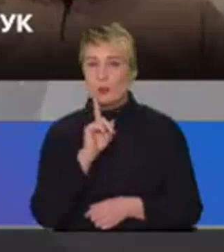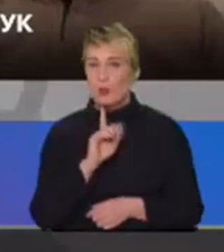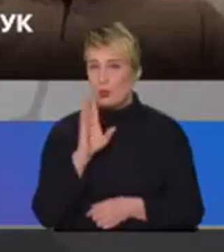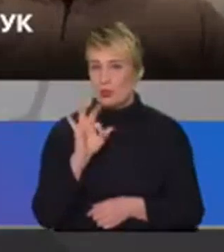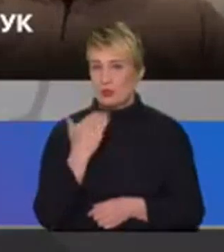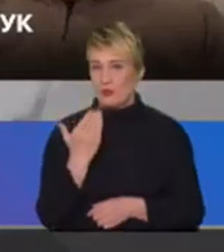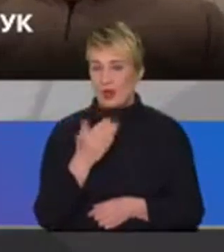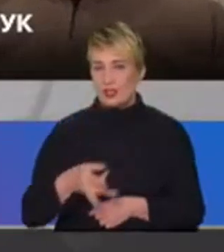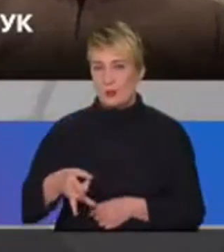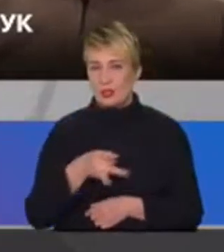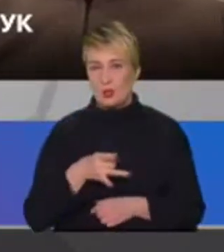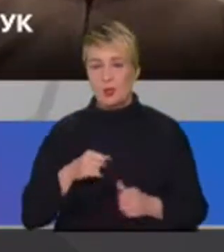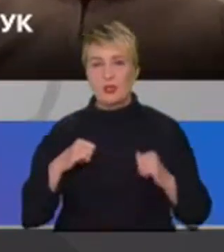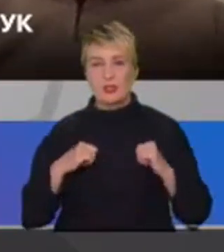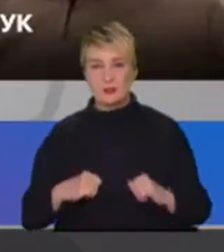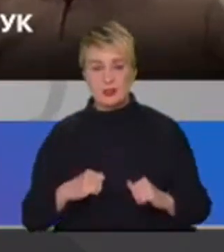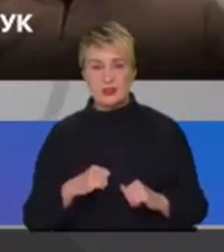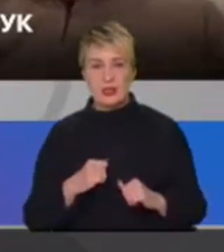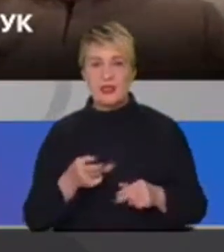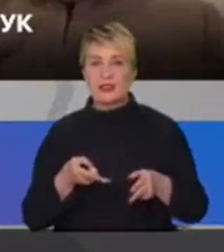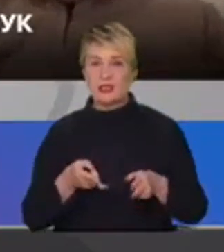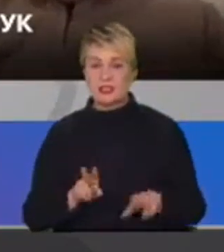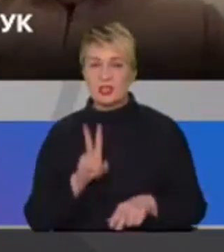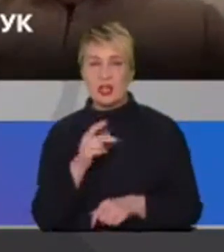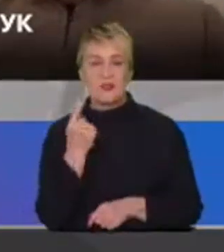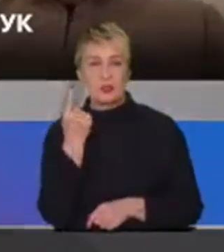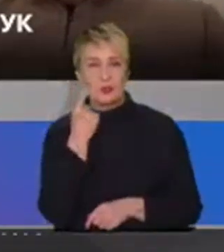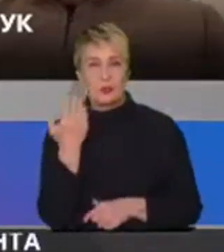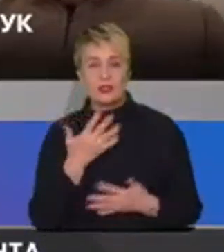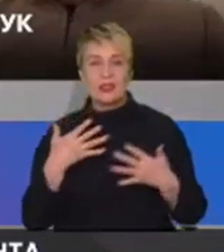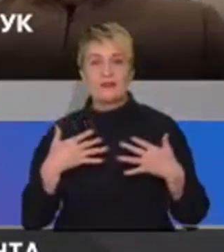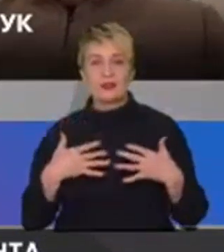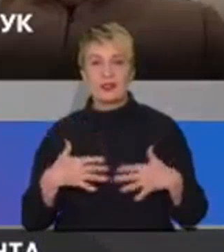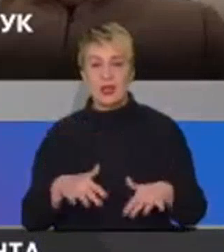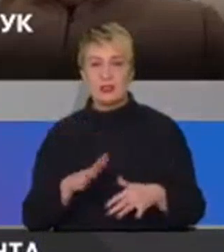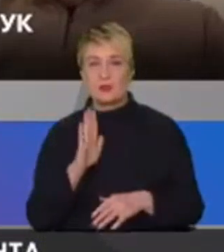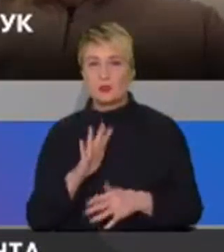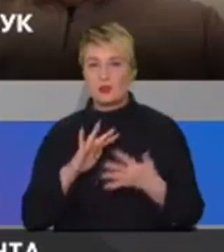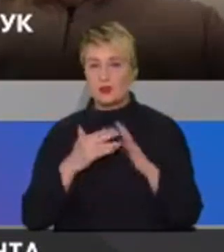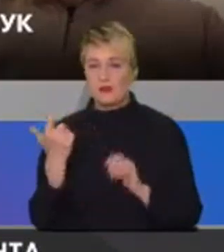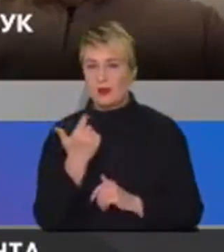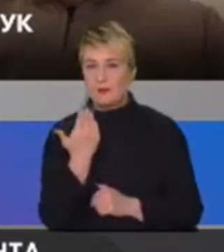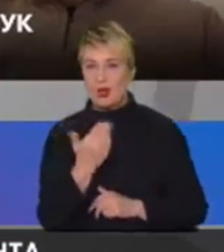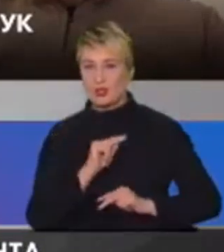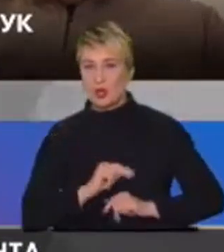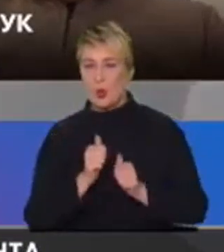вашому регіоні спокійно, і хай так залишається. Як гадаєте, які втрати принесуть фермери, колеги ваші?